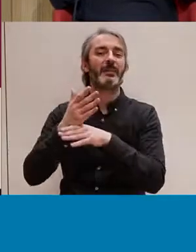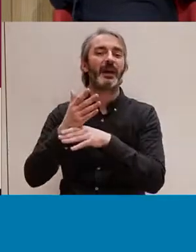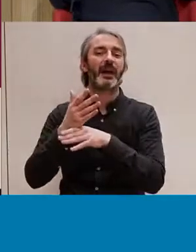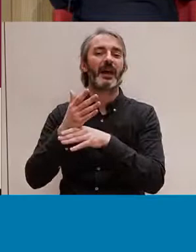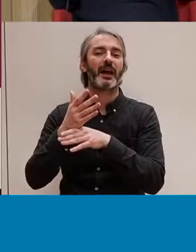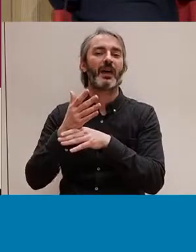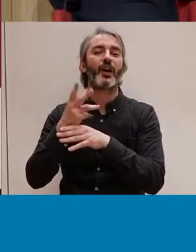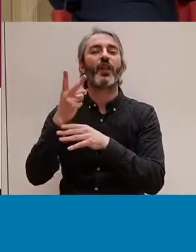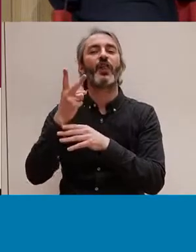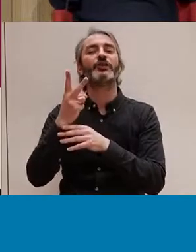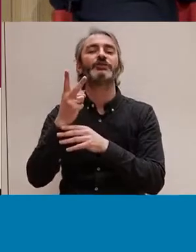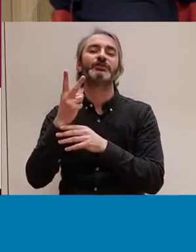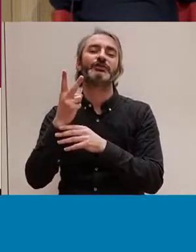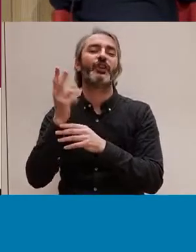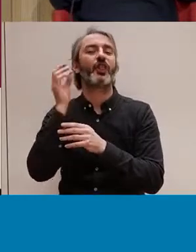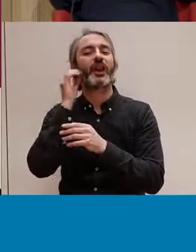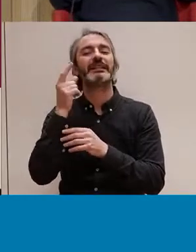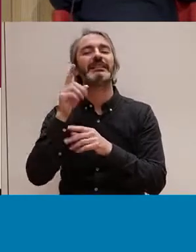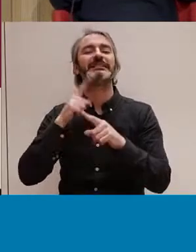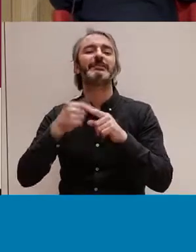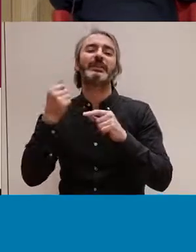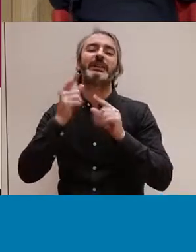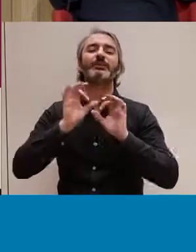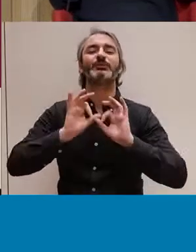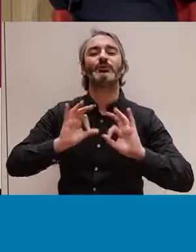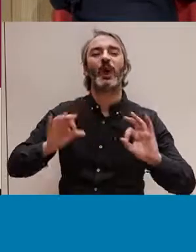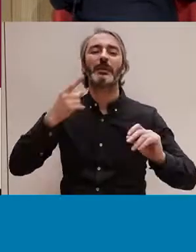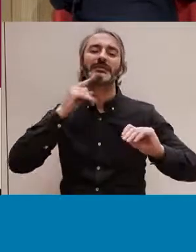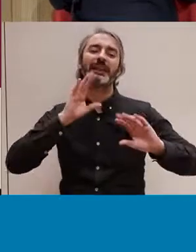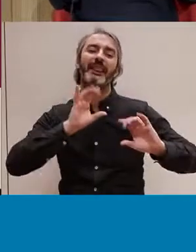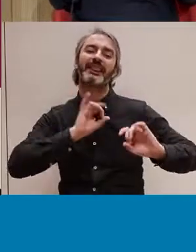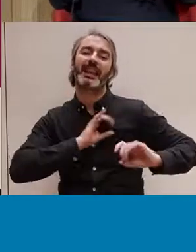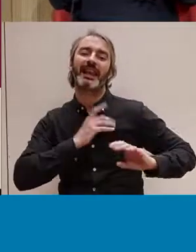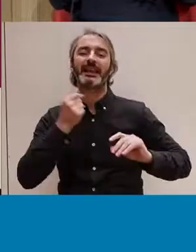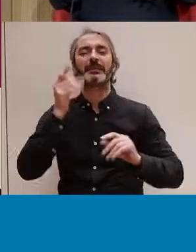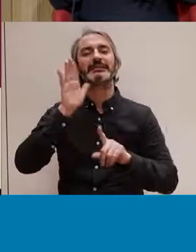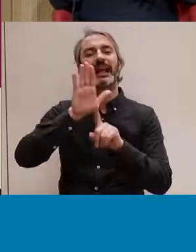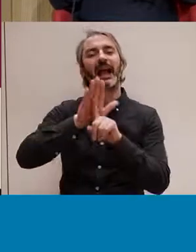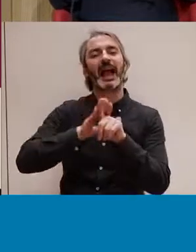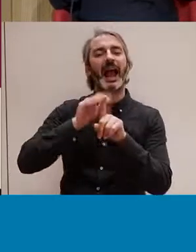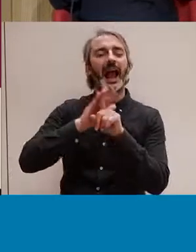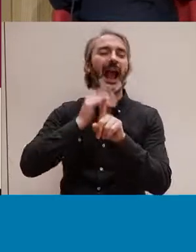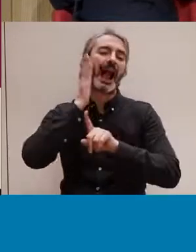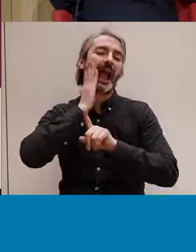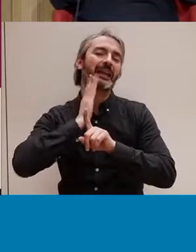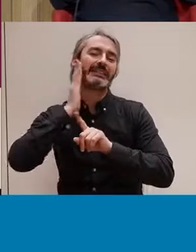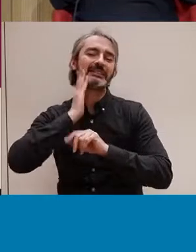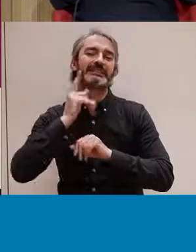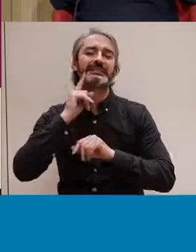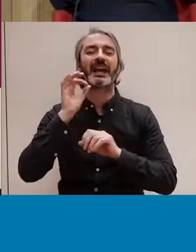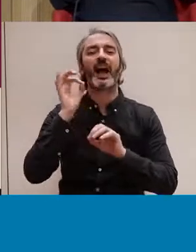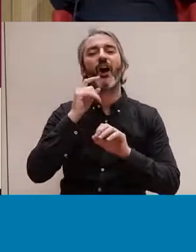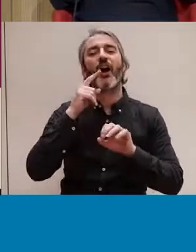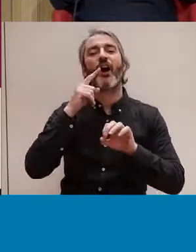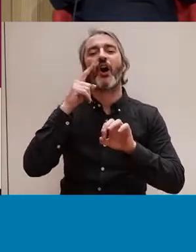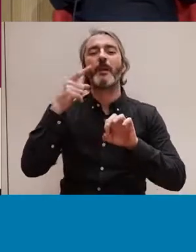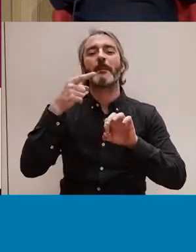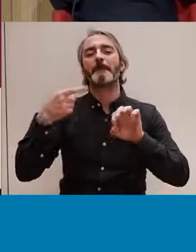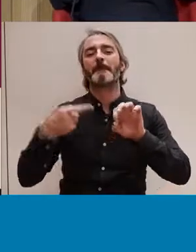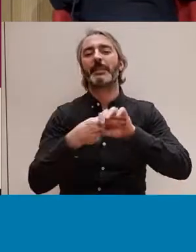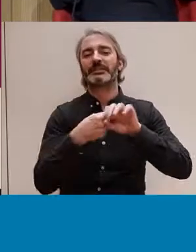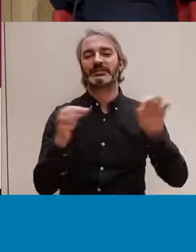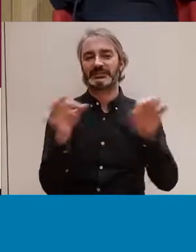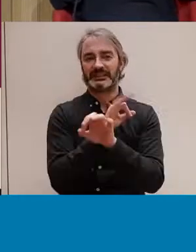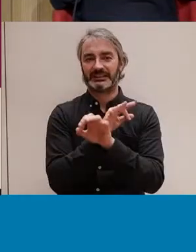hi ha sexe més fluix, no?, o on el sexe és més tou, delicat, on hi ha més carícies, on no concebem penetracions, etc.